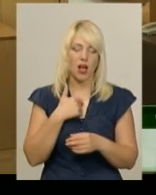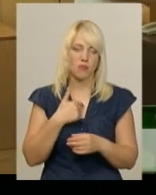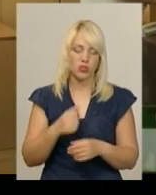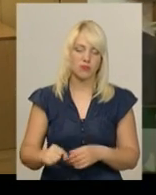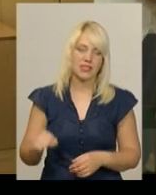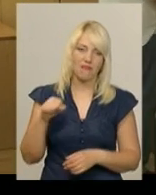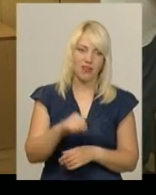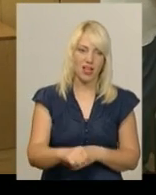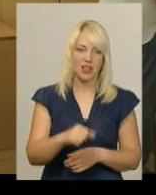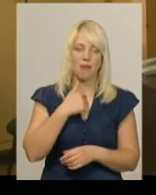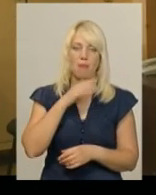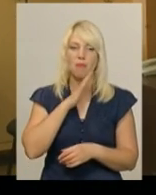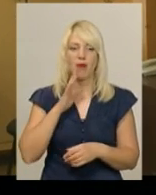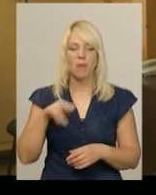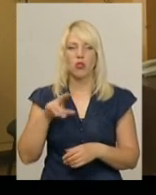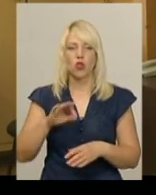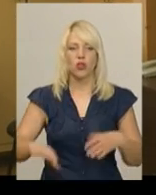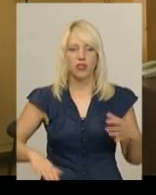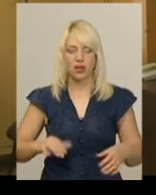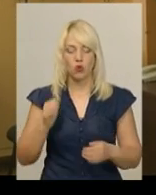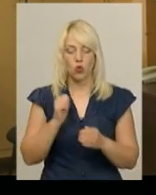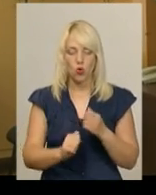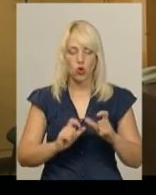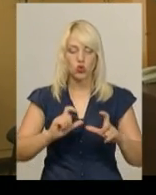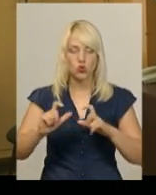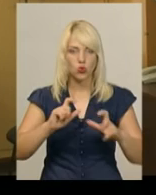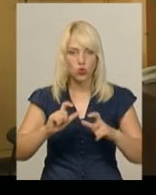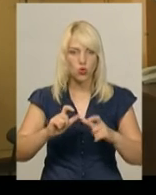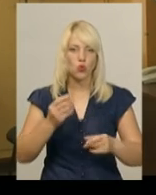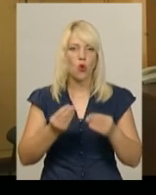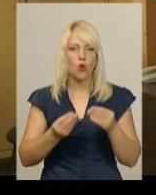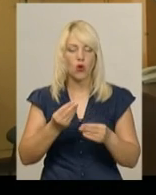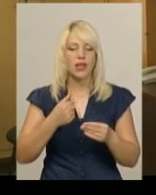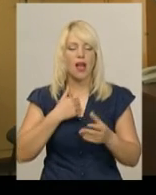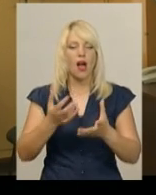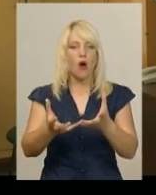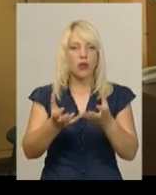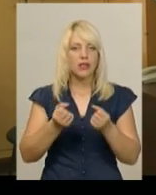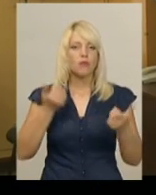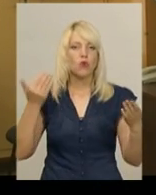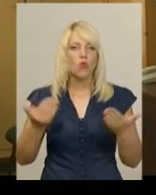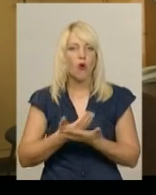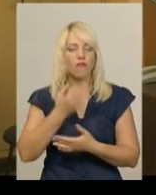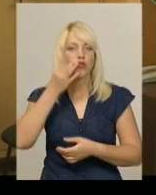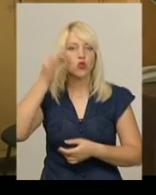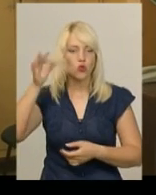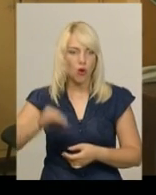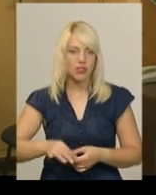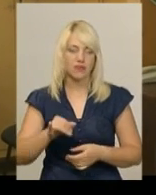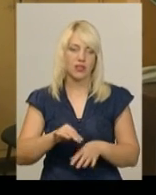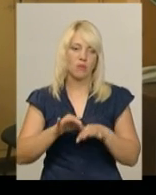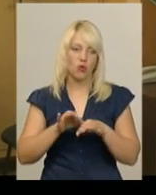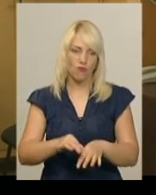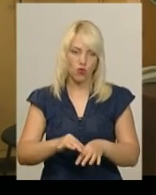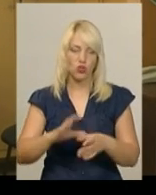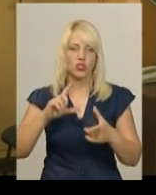ну, до тренера займатися. З кожною грою я отримую новий досвід і проводяться турніри з